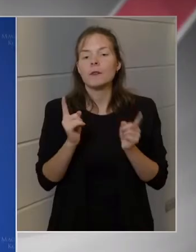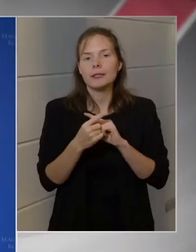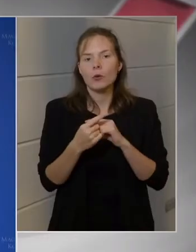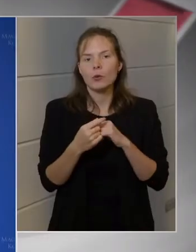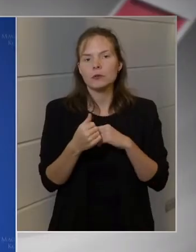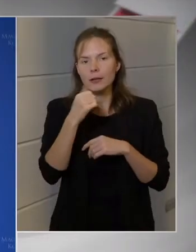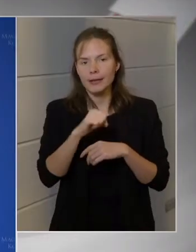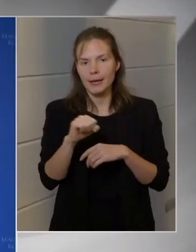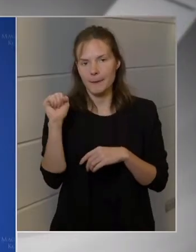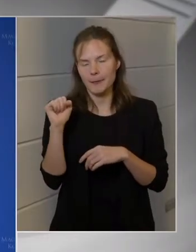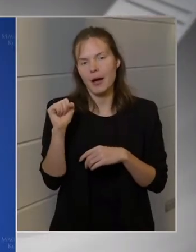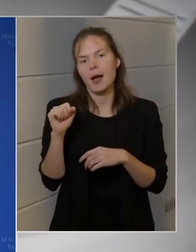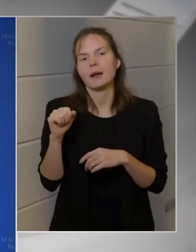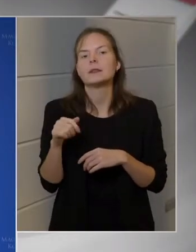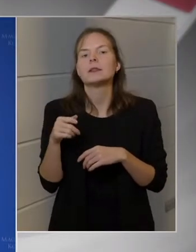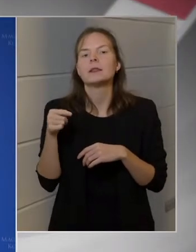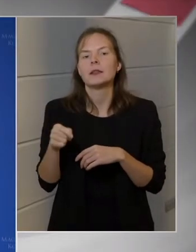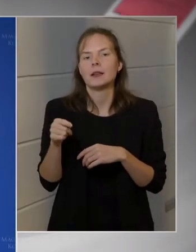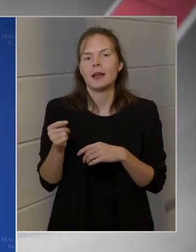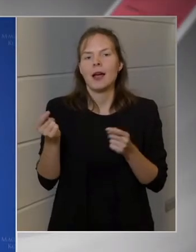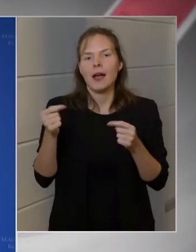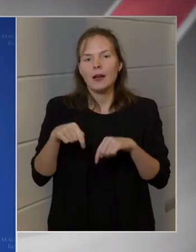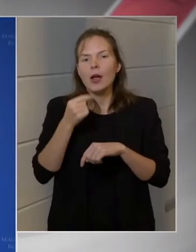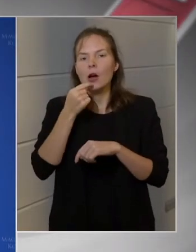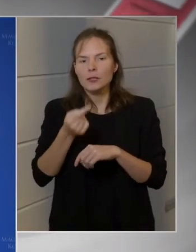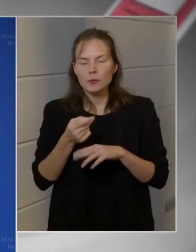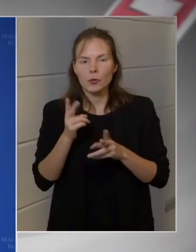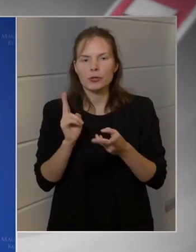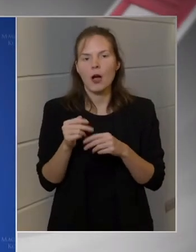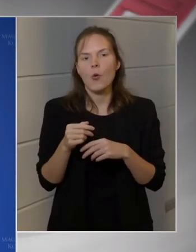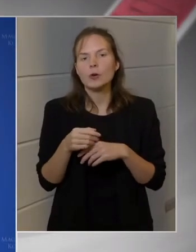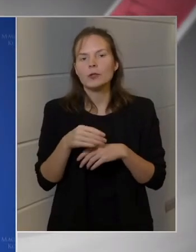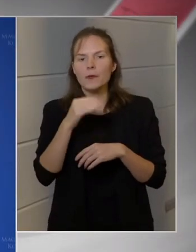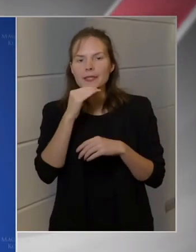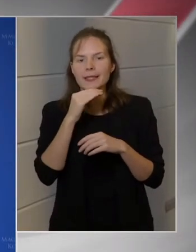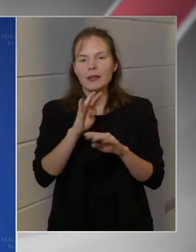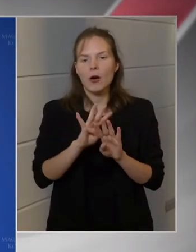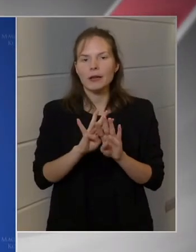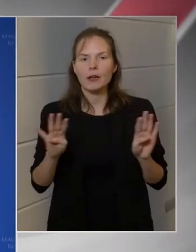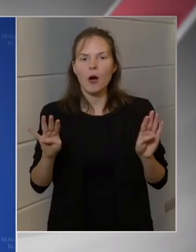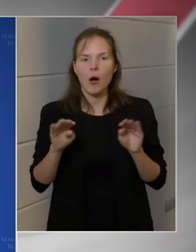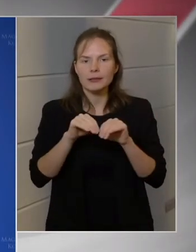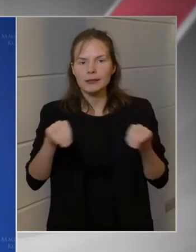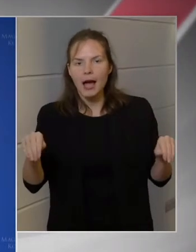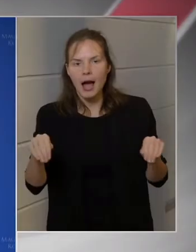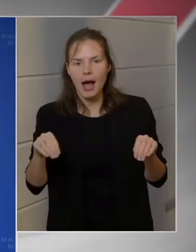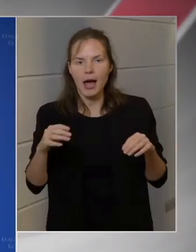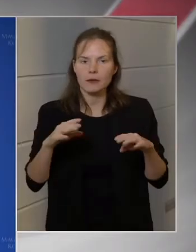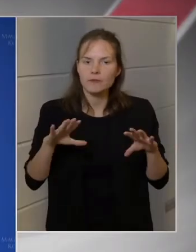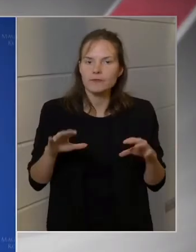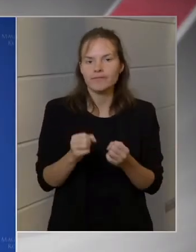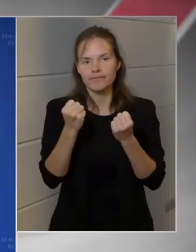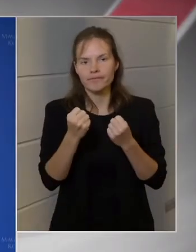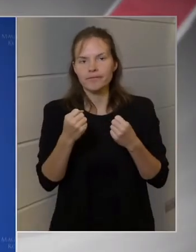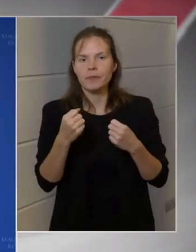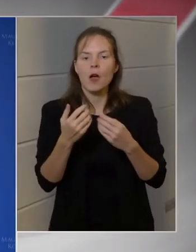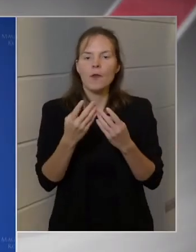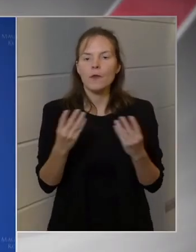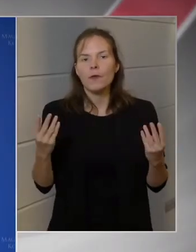tegnap egyértelmű tette, hogy a fizikai határok létestését, beleértve falak építését is